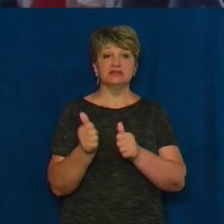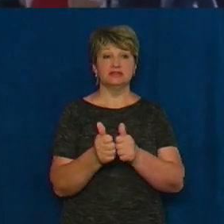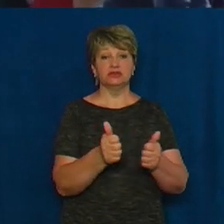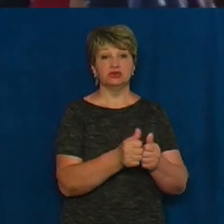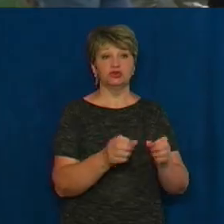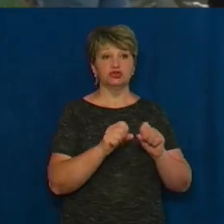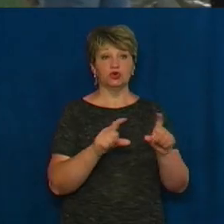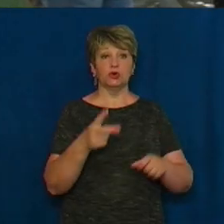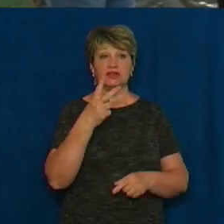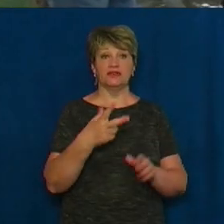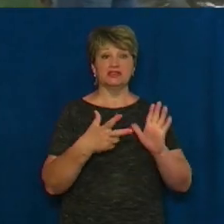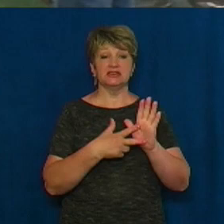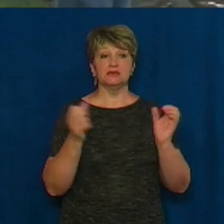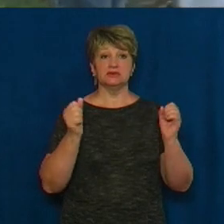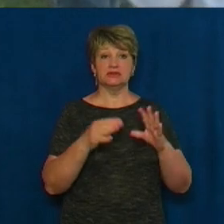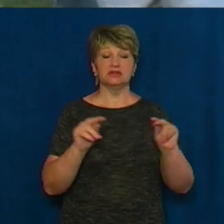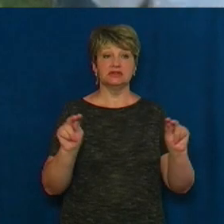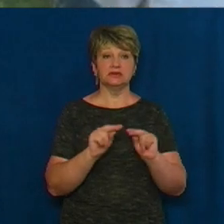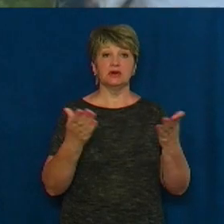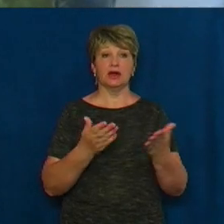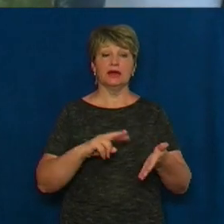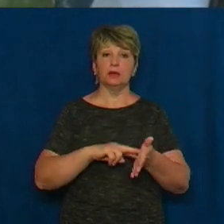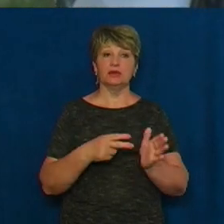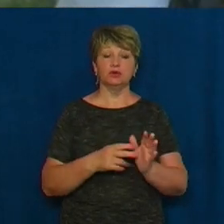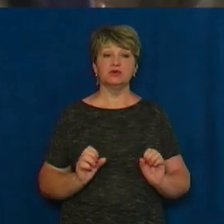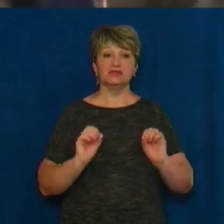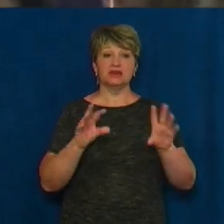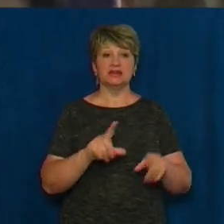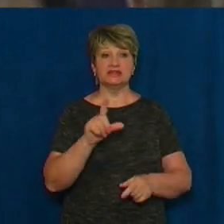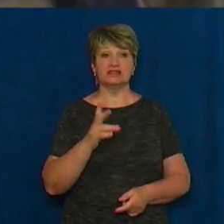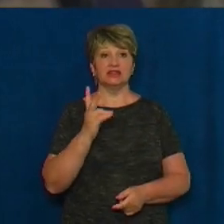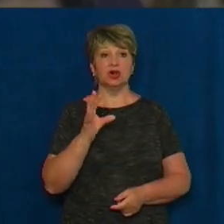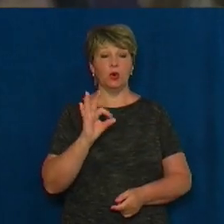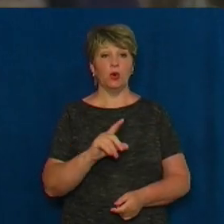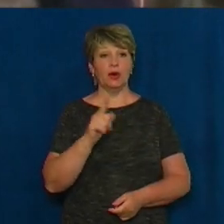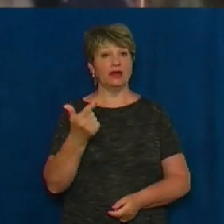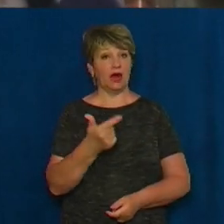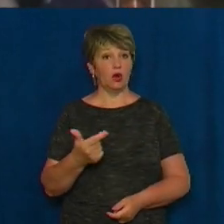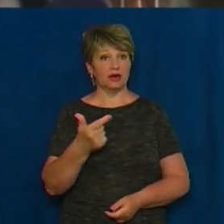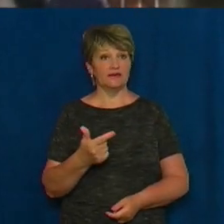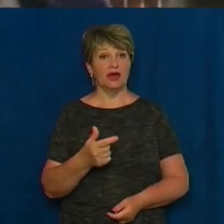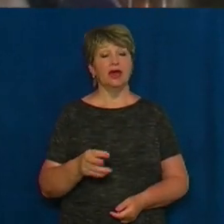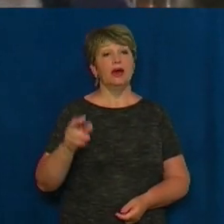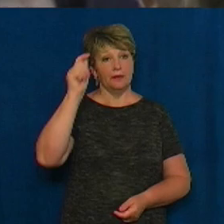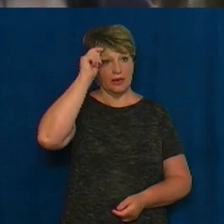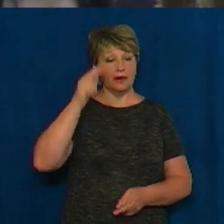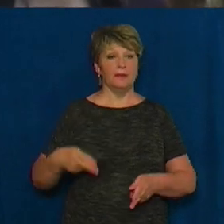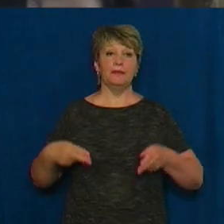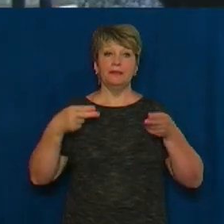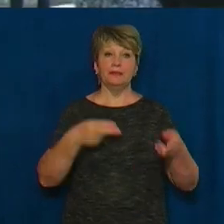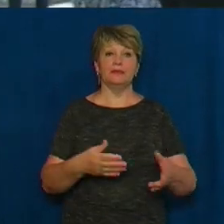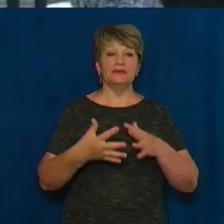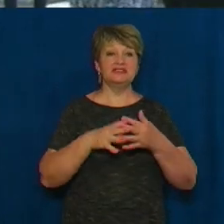28 збираються учні, які планують складати зовнішнє незалежне оцінювання з географії. Ярослав Кузьменко приїхав із села Мажиріч